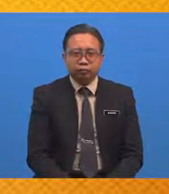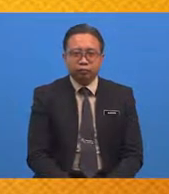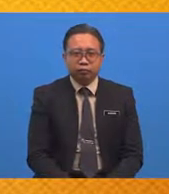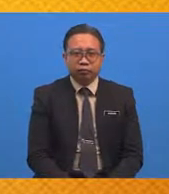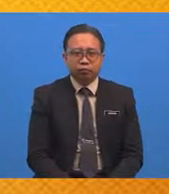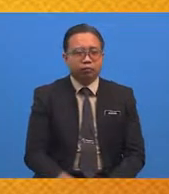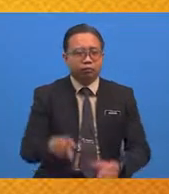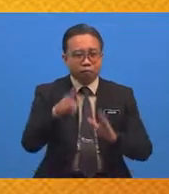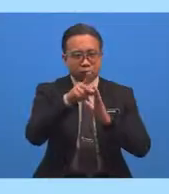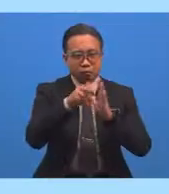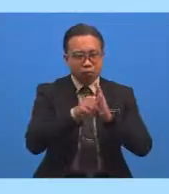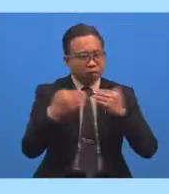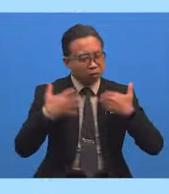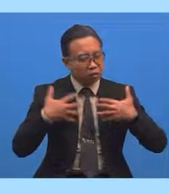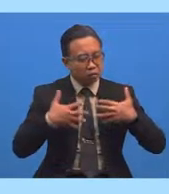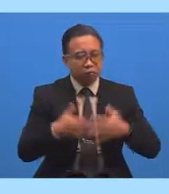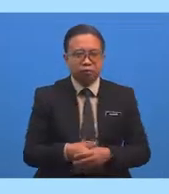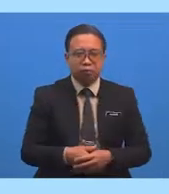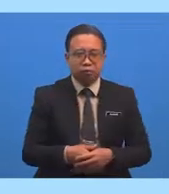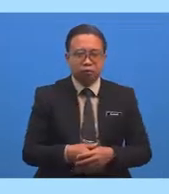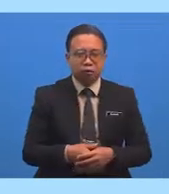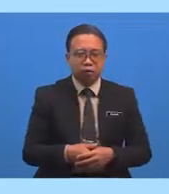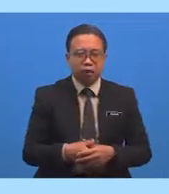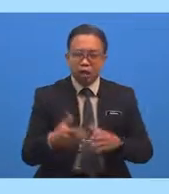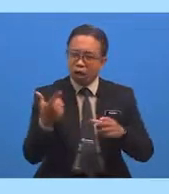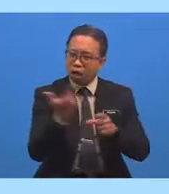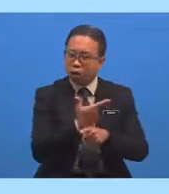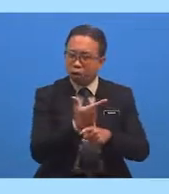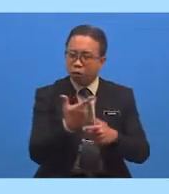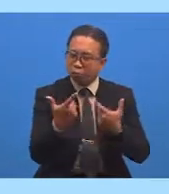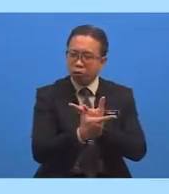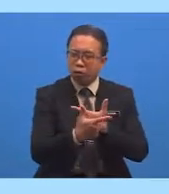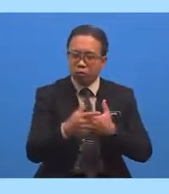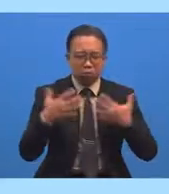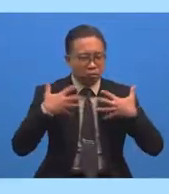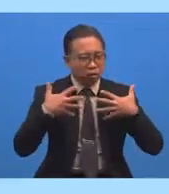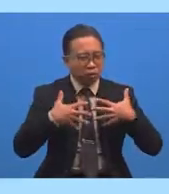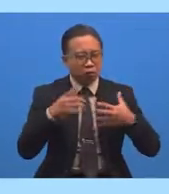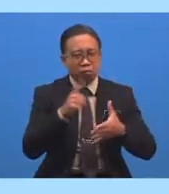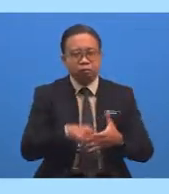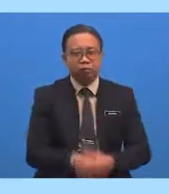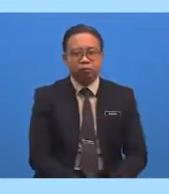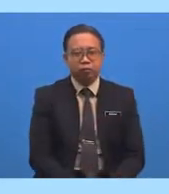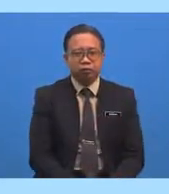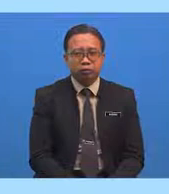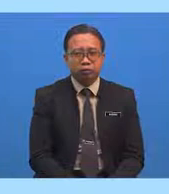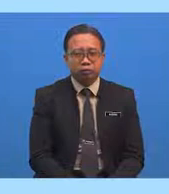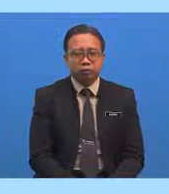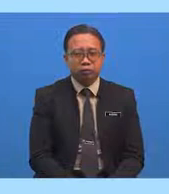Pengecut Lawan Pengecut Apa Pula Murid-murid Ya